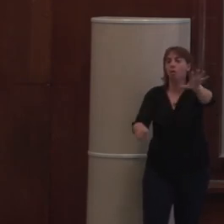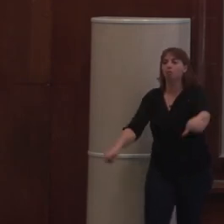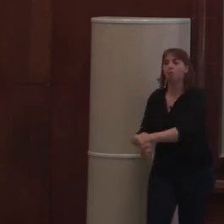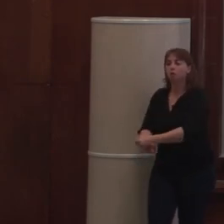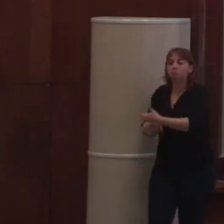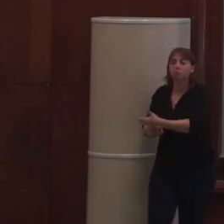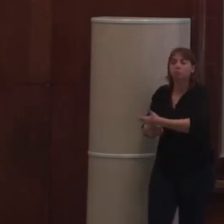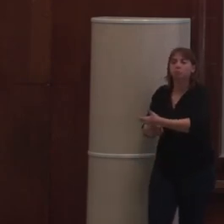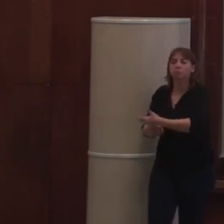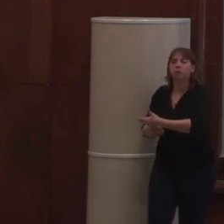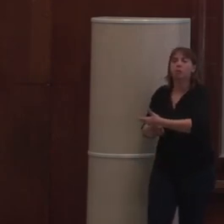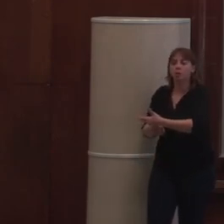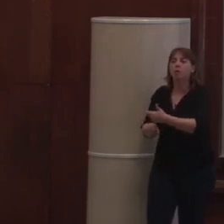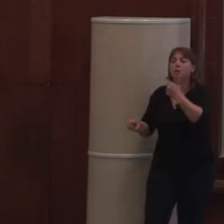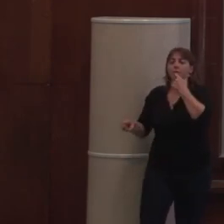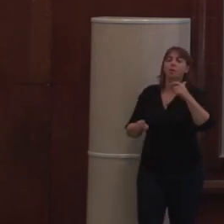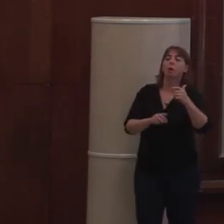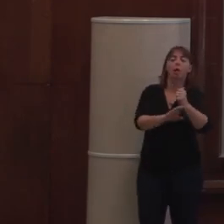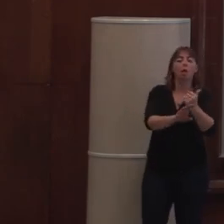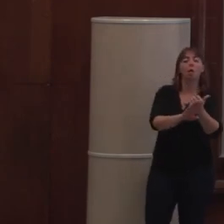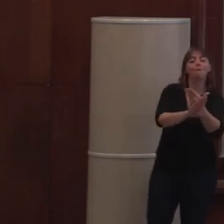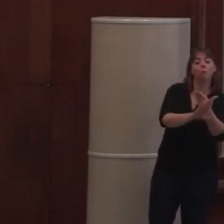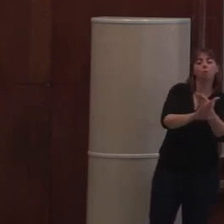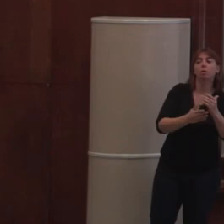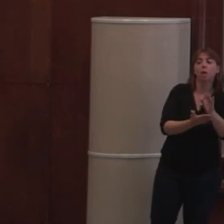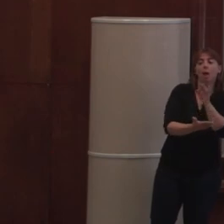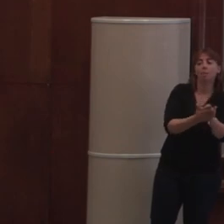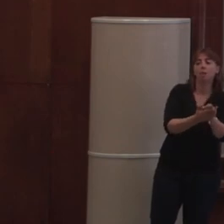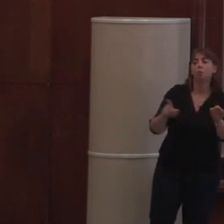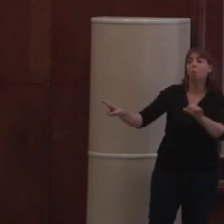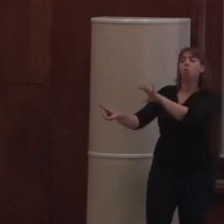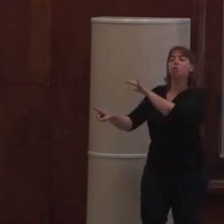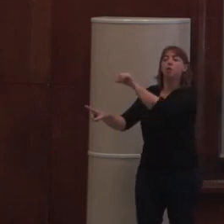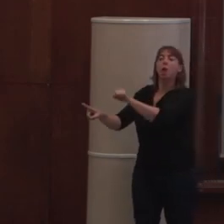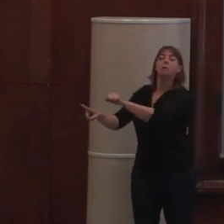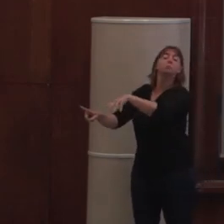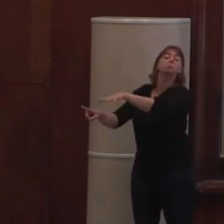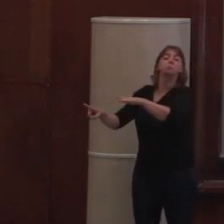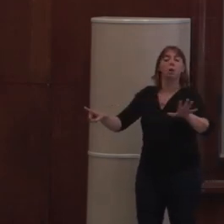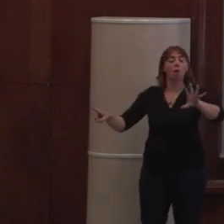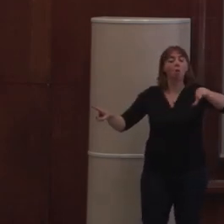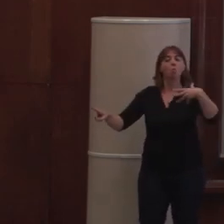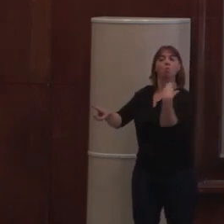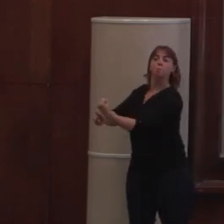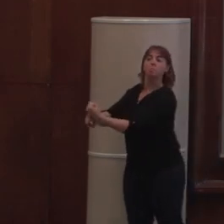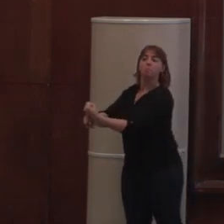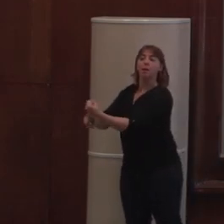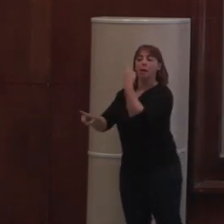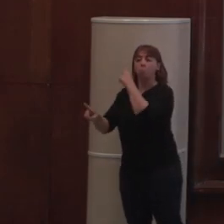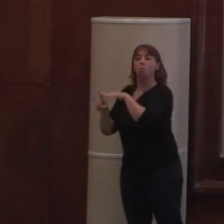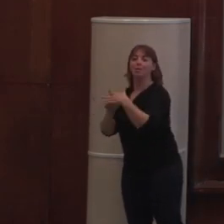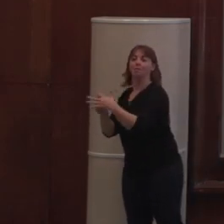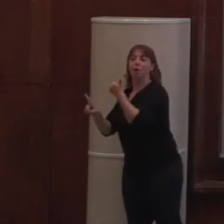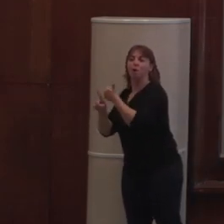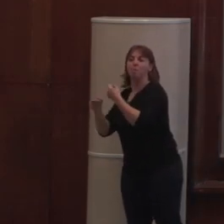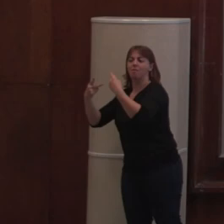sur un Node.js quelque part et elle est capable de faire le rendu des pages côté serveur. Et elle-même